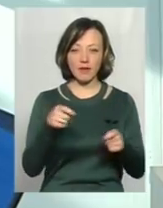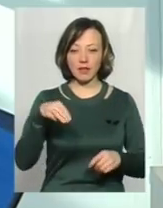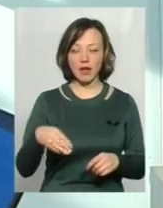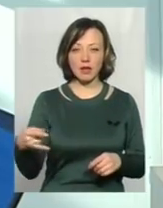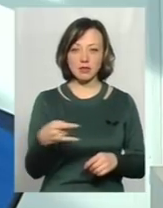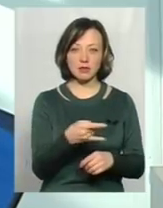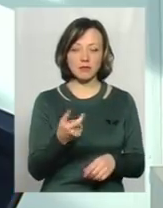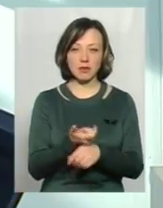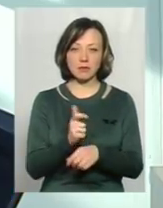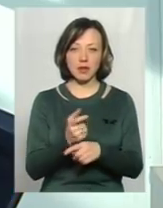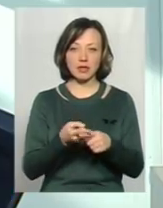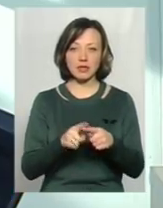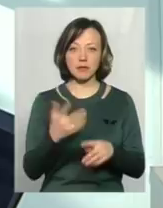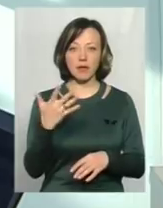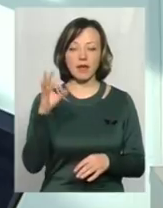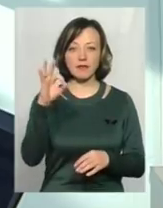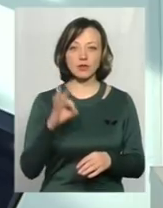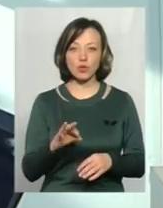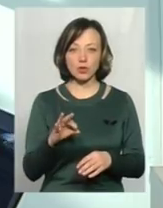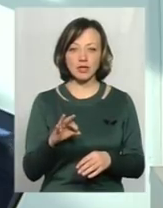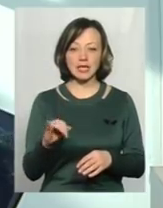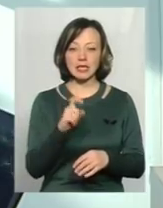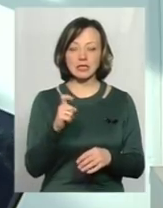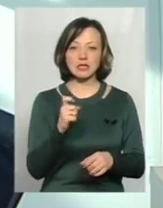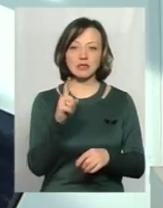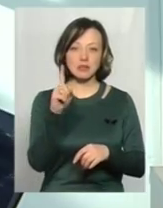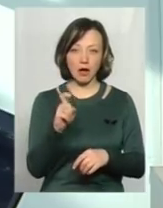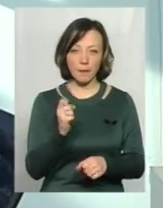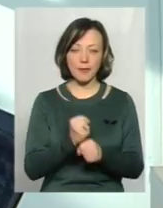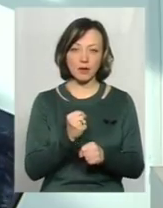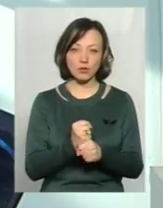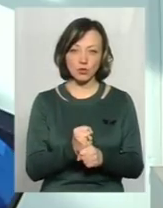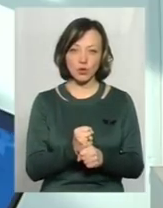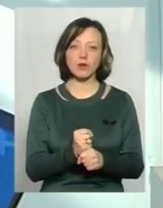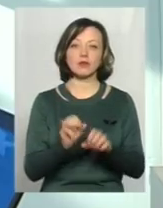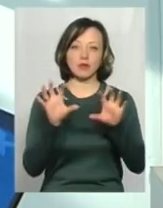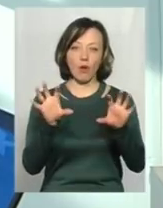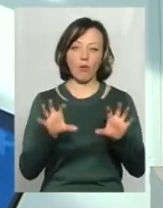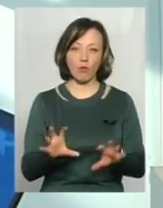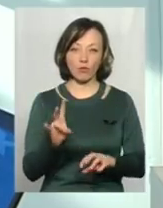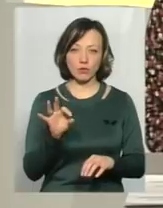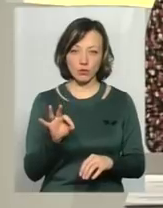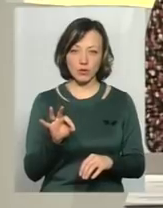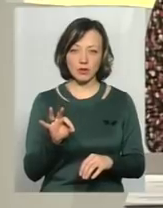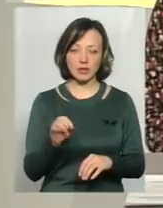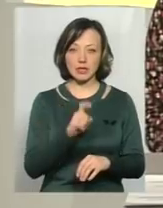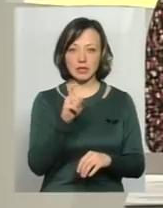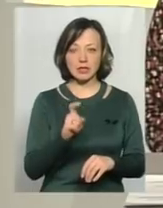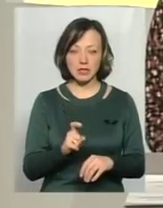максимально 5% з 100%. Працюють в правовому законодавстві. Тобто, зі 100